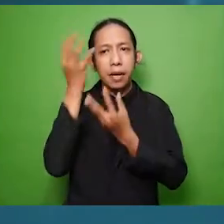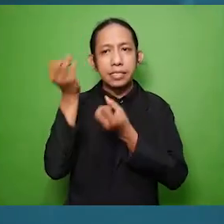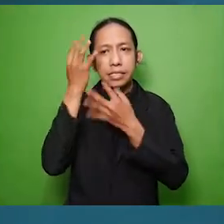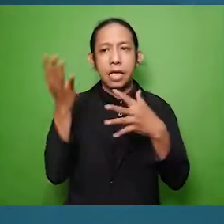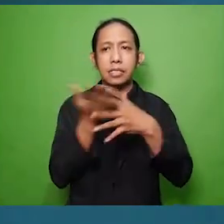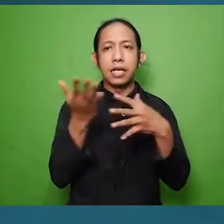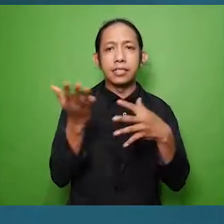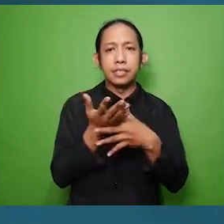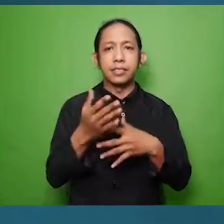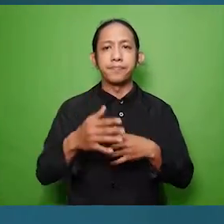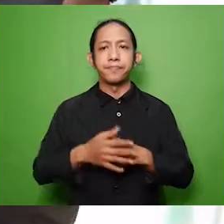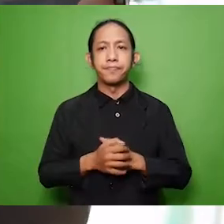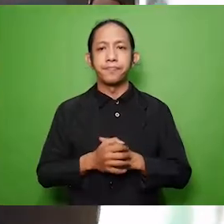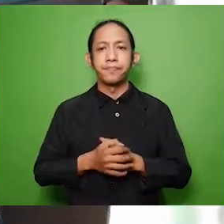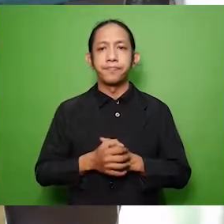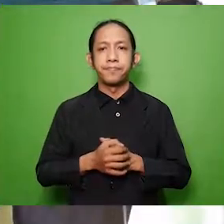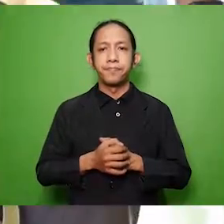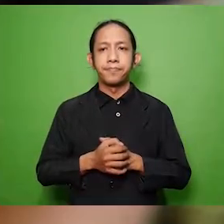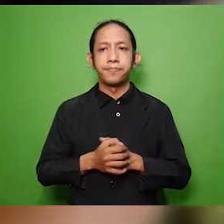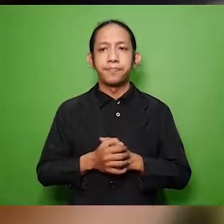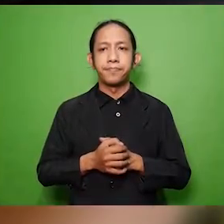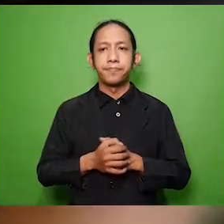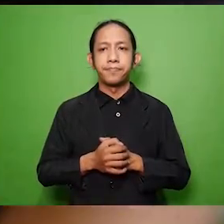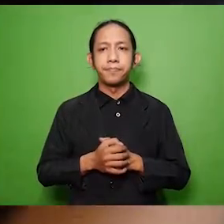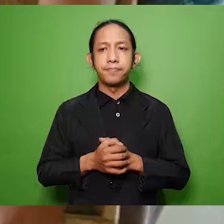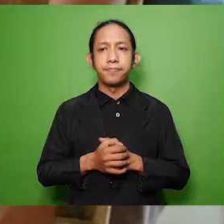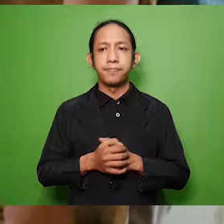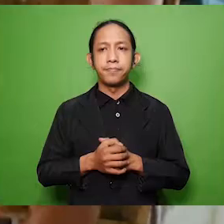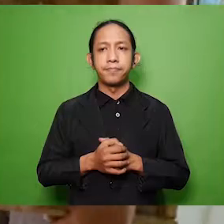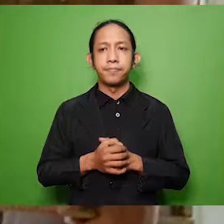sediakan media informasi yang aksesibel.